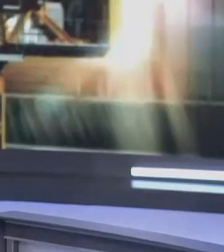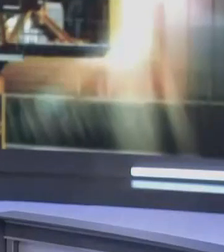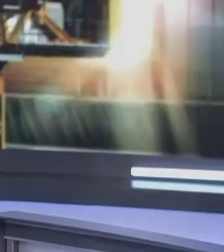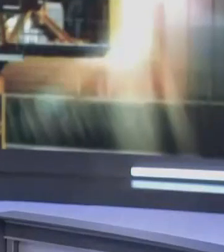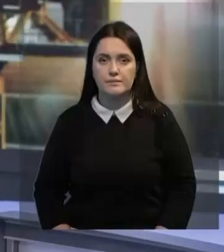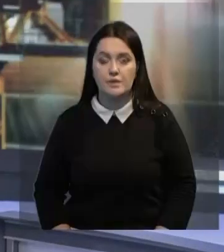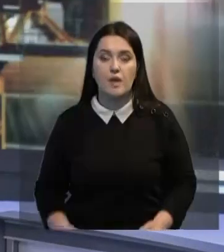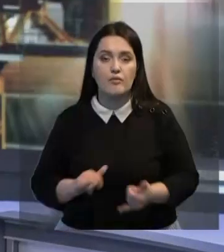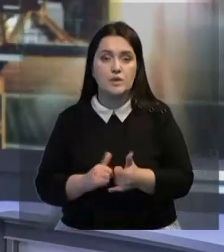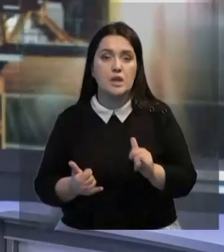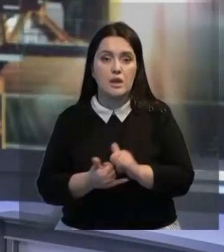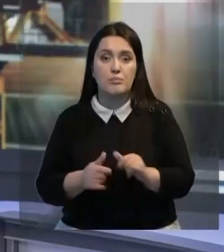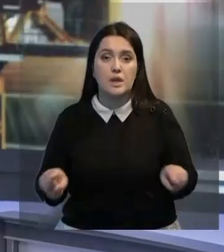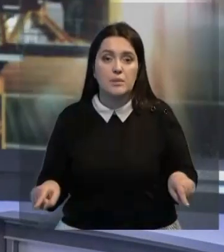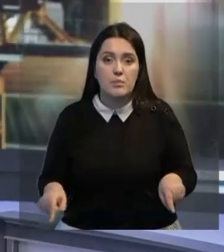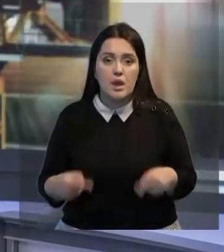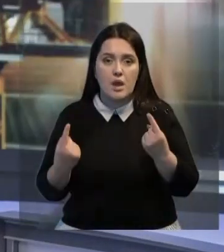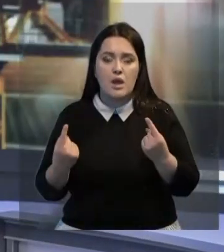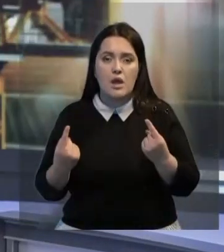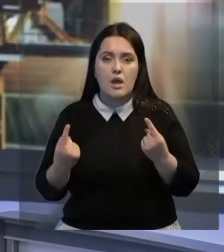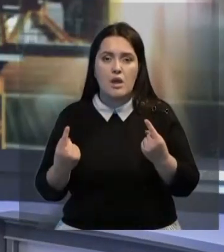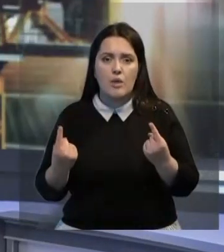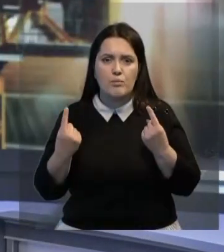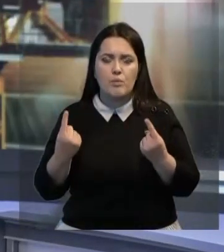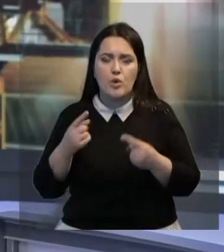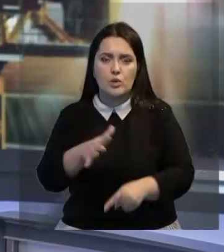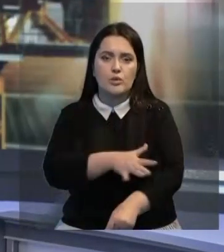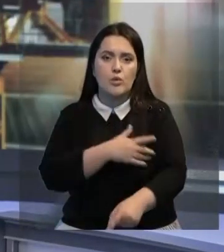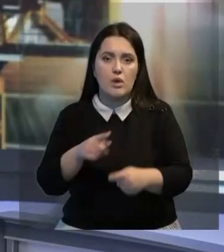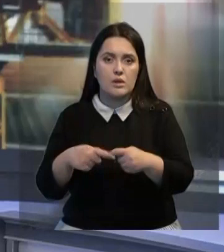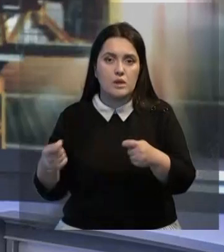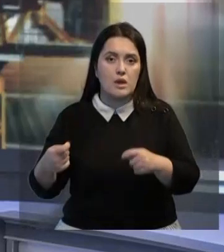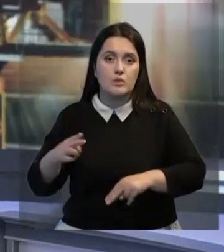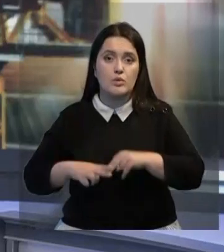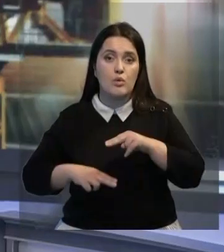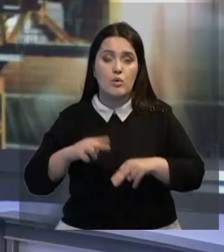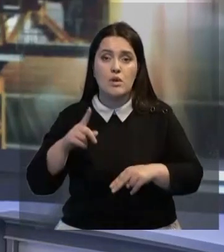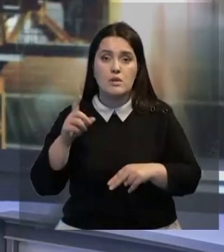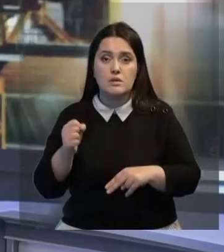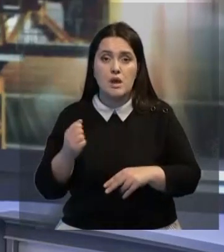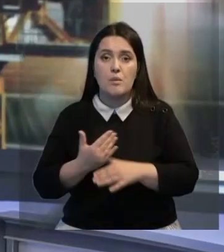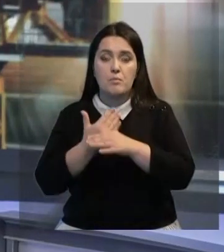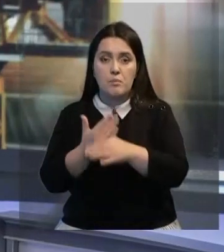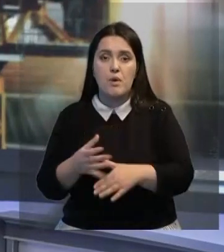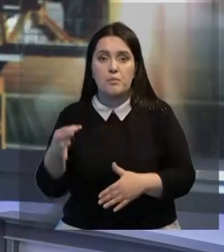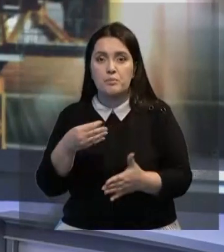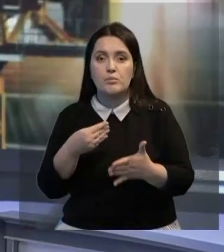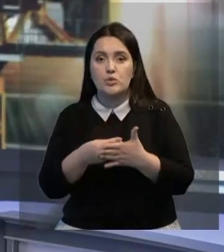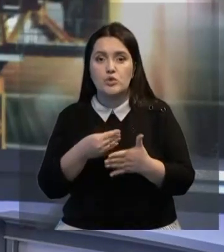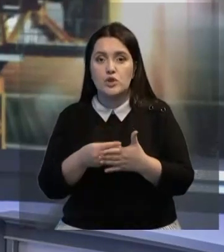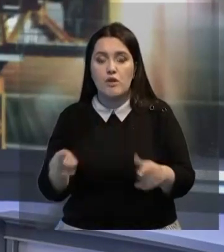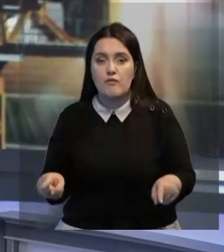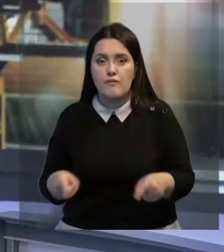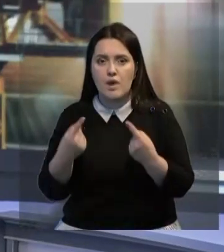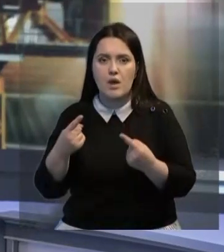В Исквенногорске реанимируют самый внушительный в масштабах региона долгостроя. За счет дотации из областного бюджета в